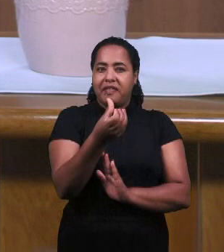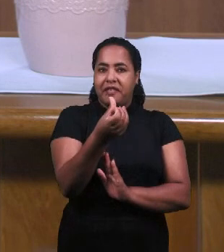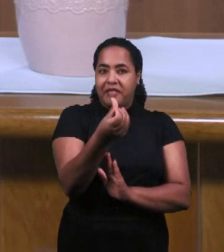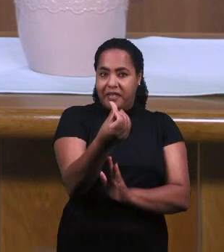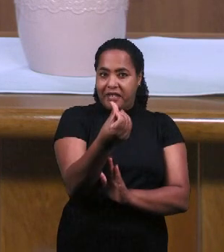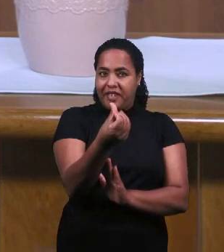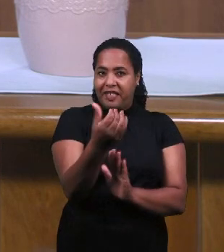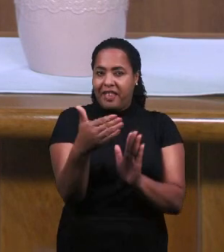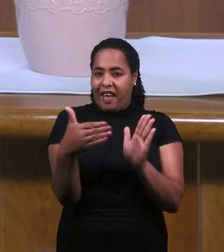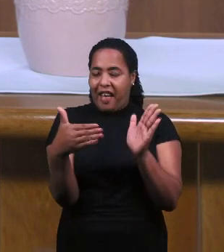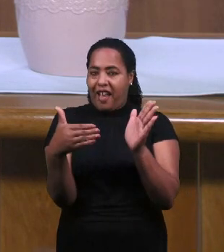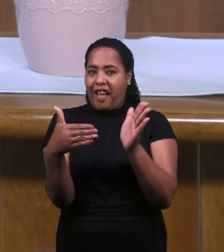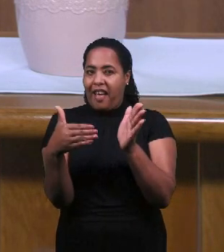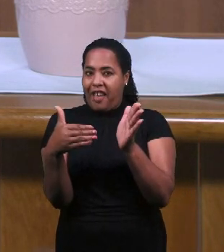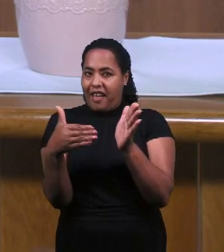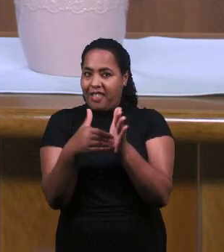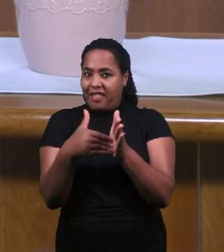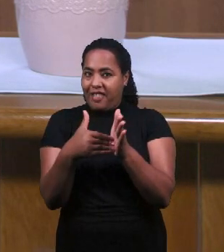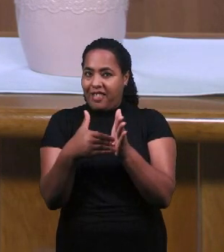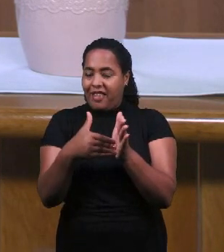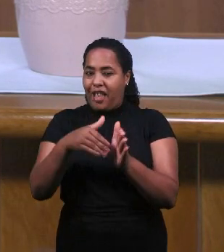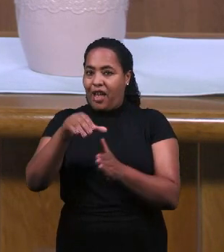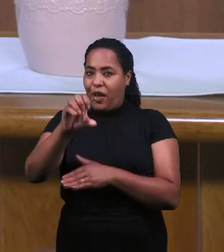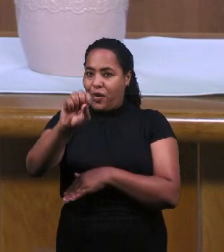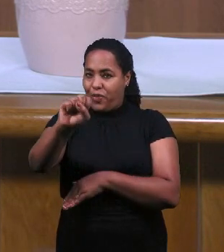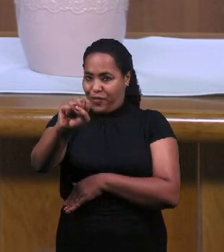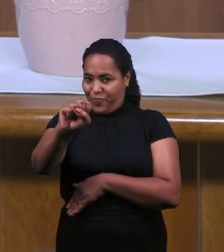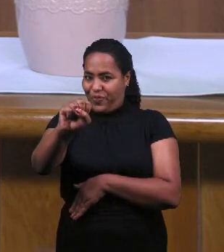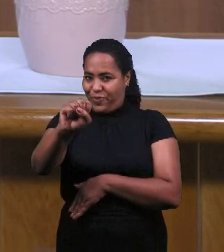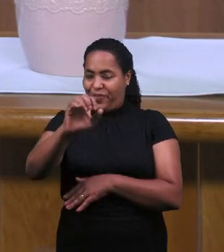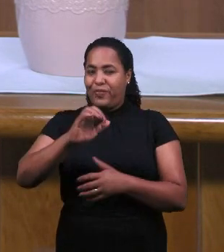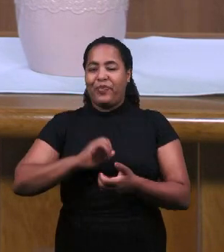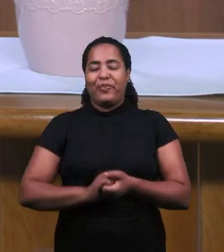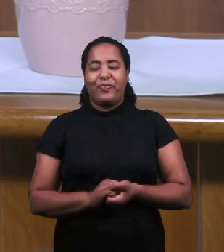6 по 8 стих